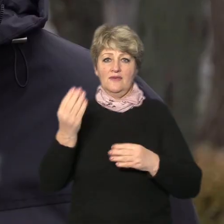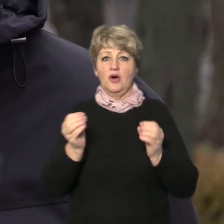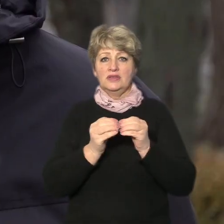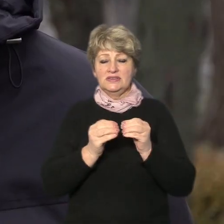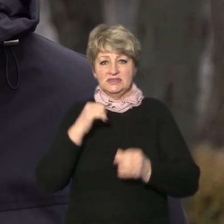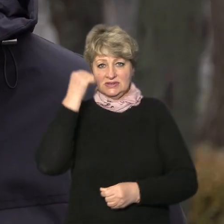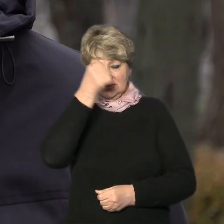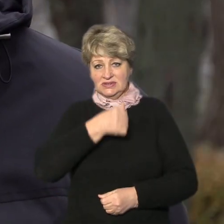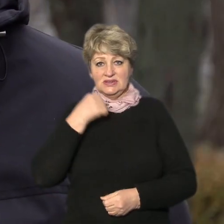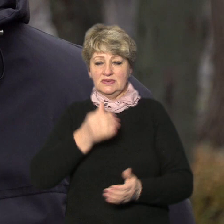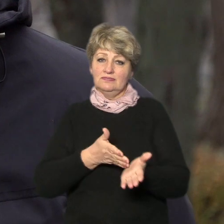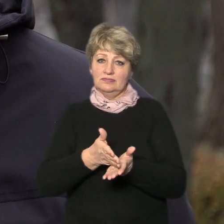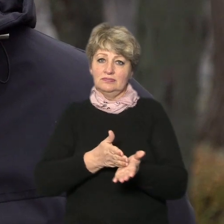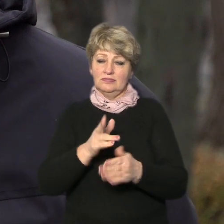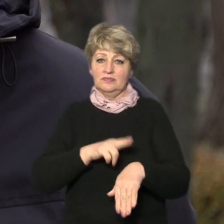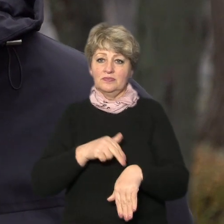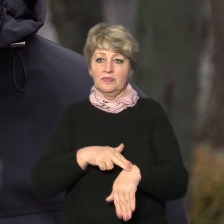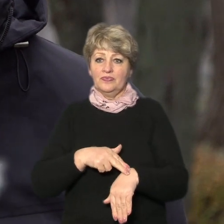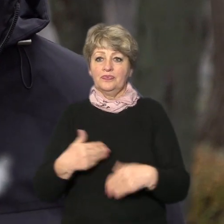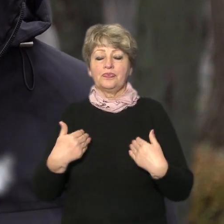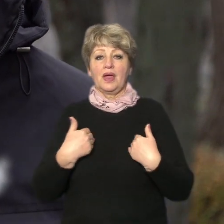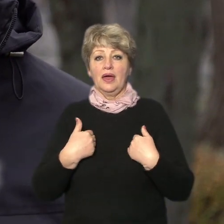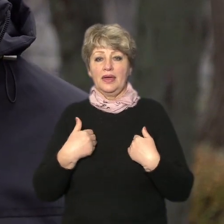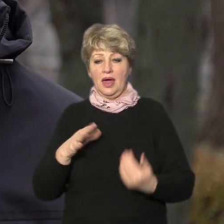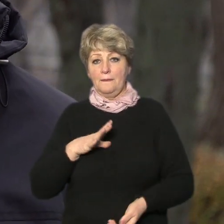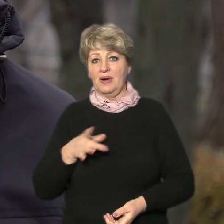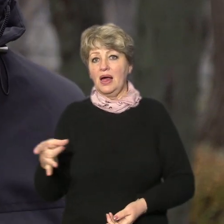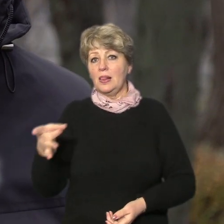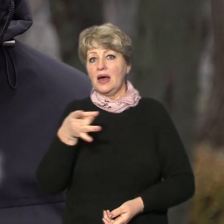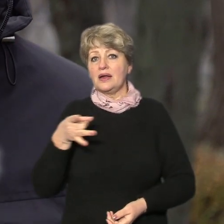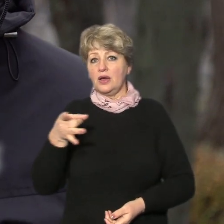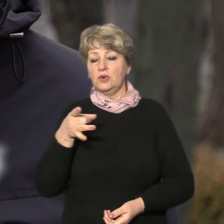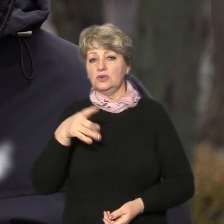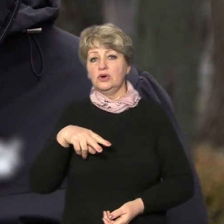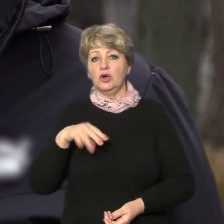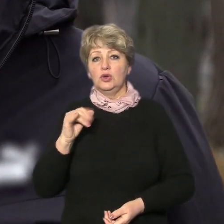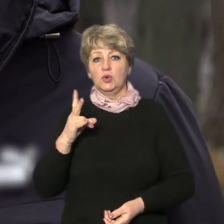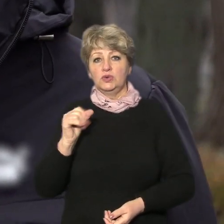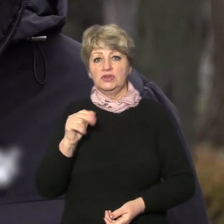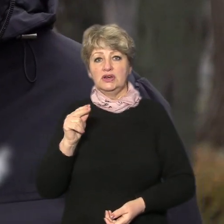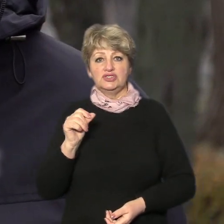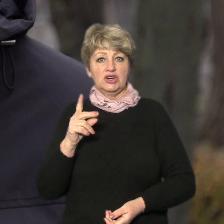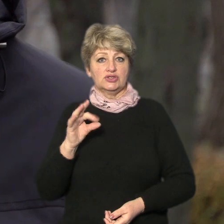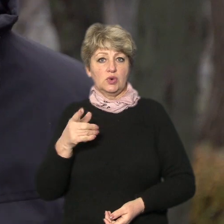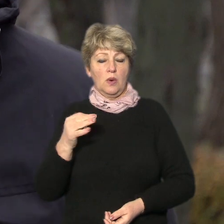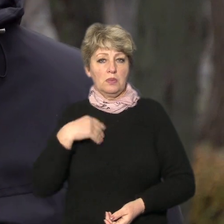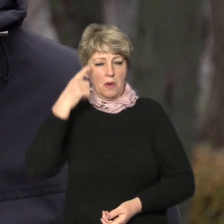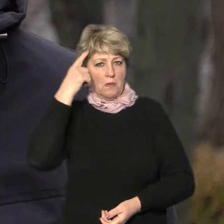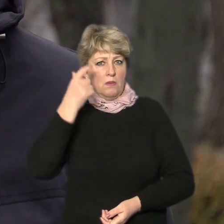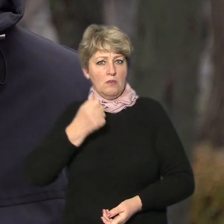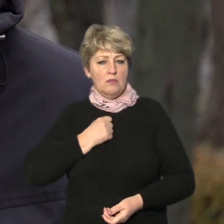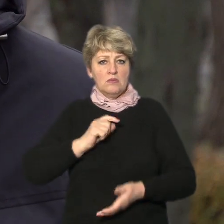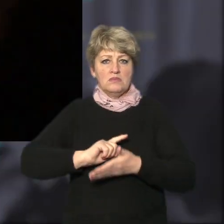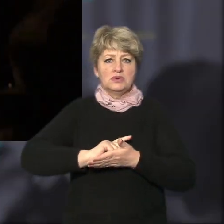я взагалі ні службу в районі мікрорайону Луначарського і тут чергова частина повідомив терміновану